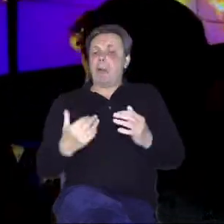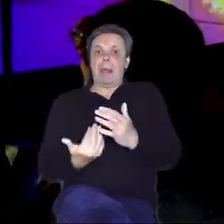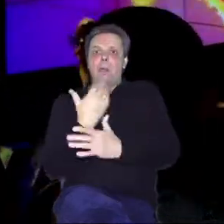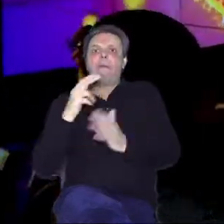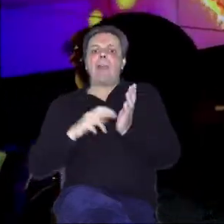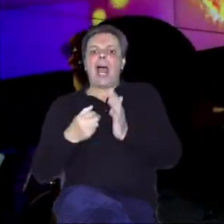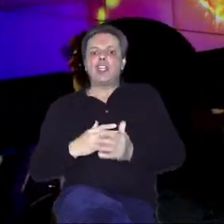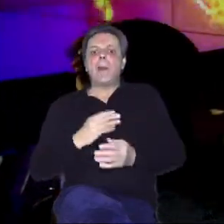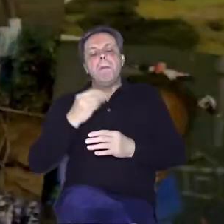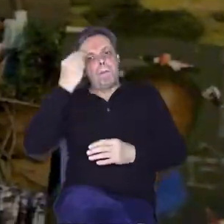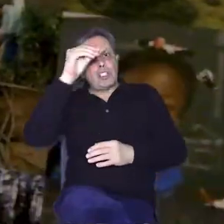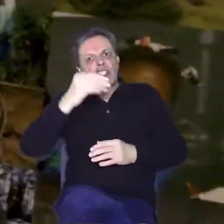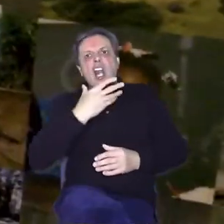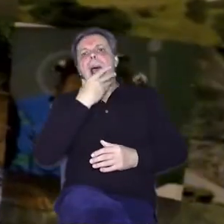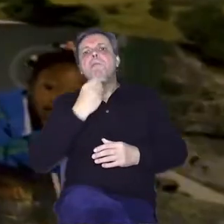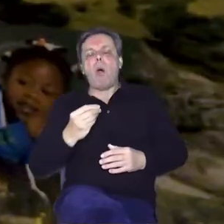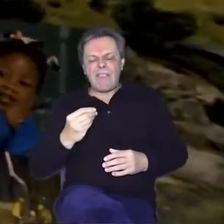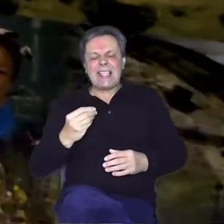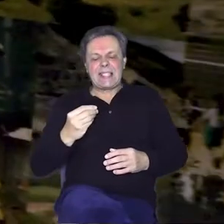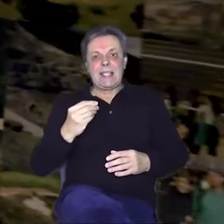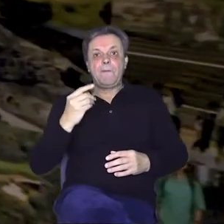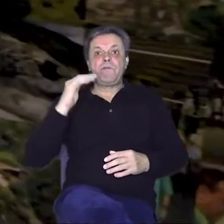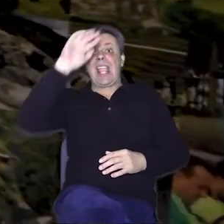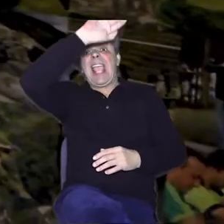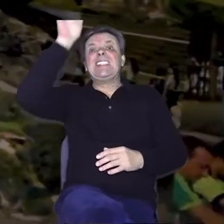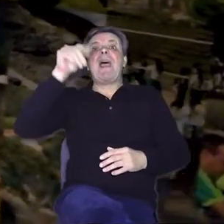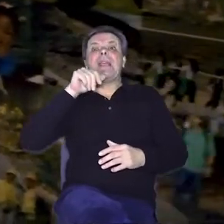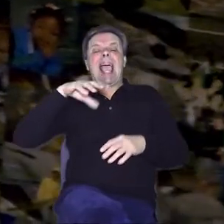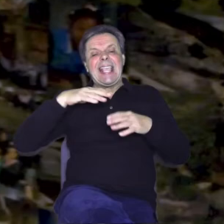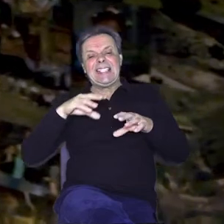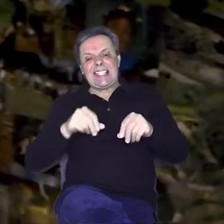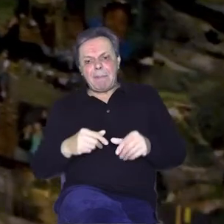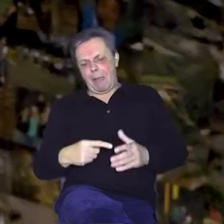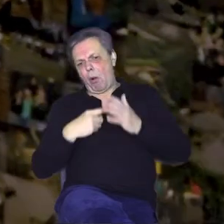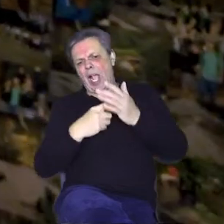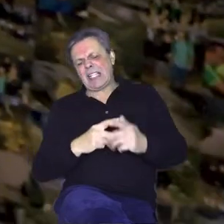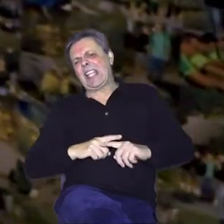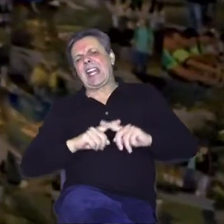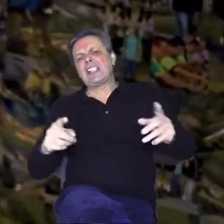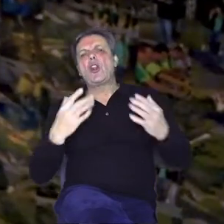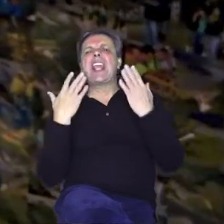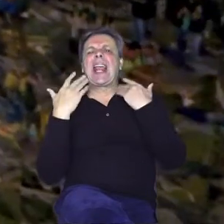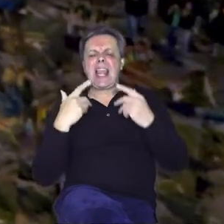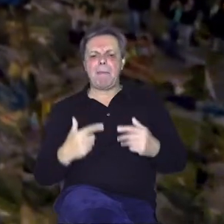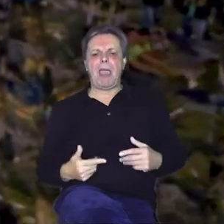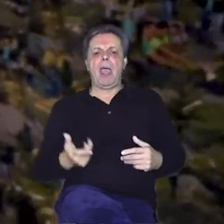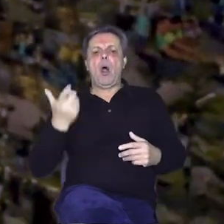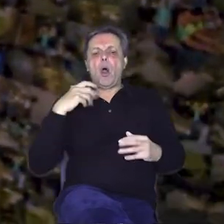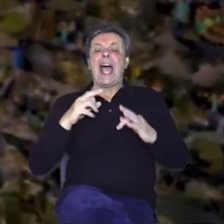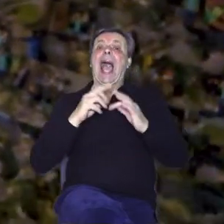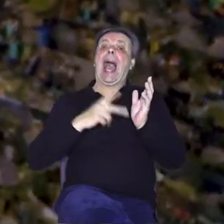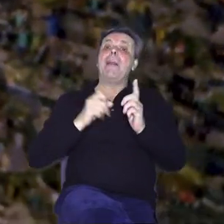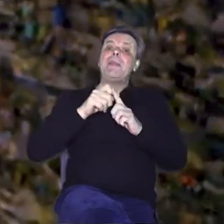način posjetit će vas i na povijest Svemira i Zemlje i iznenaditi prikazom raznolikih klima u Kolumbiji, od one